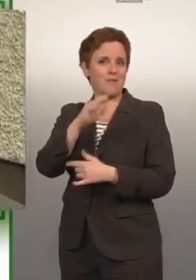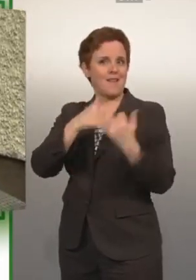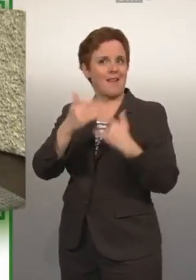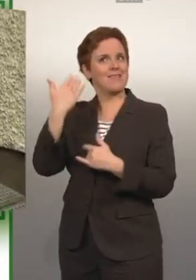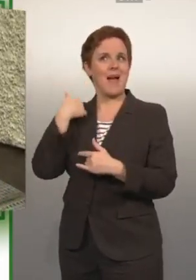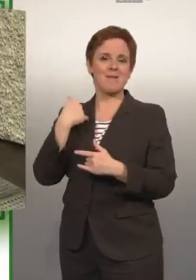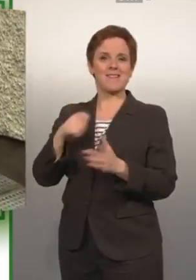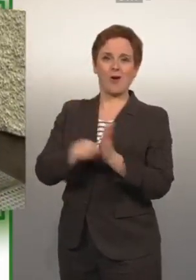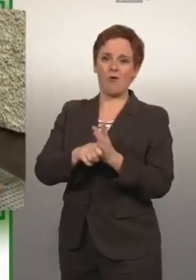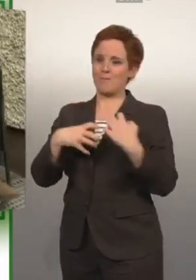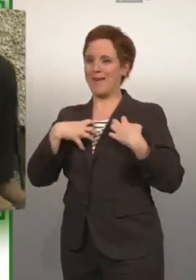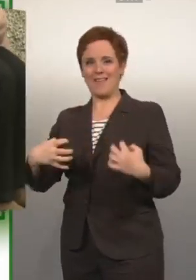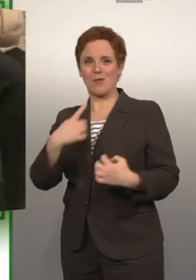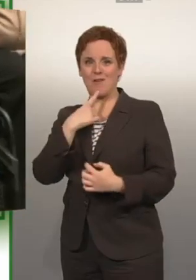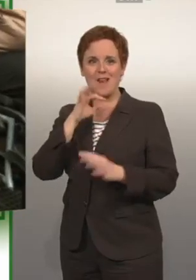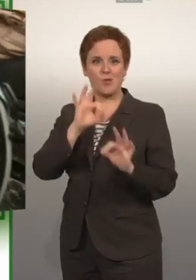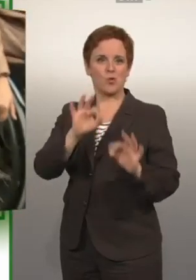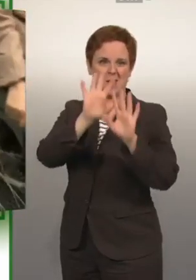Enthusiasmus gekauft haben.